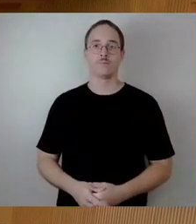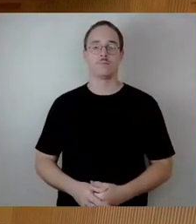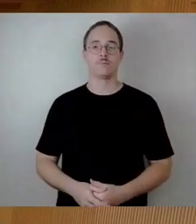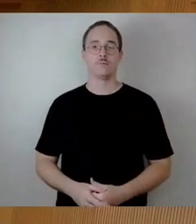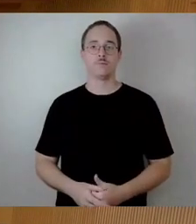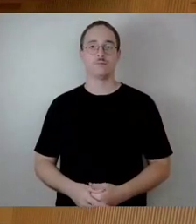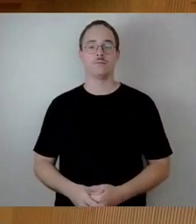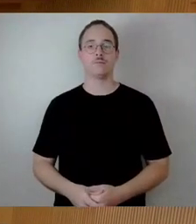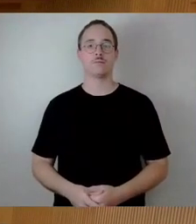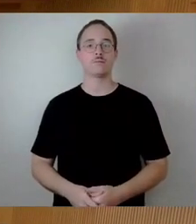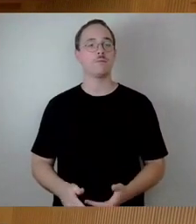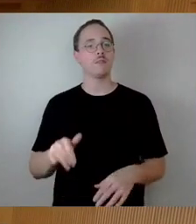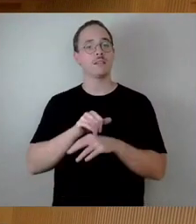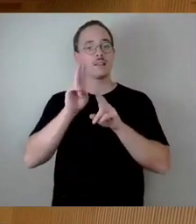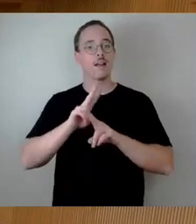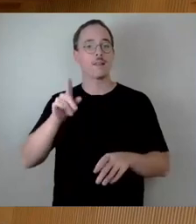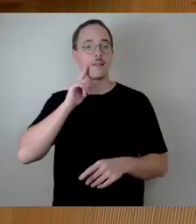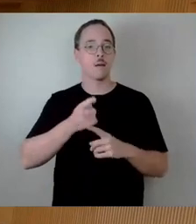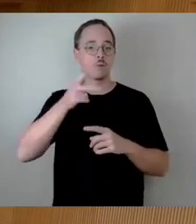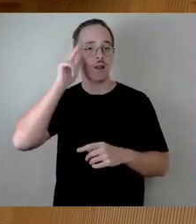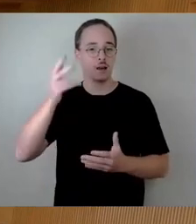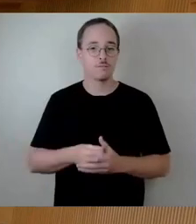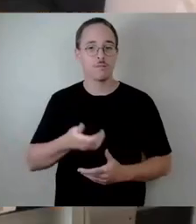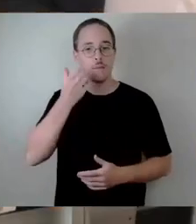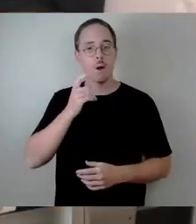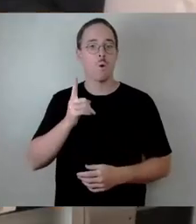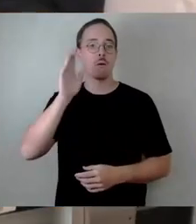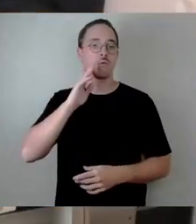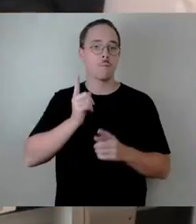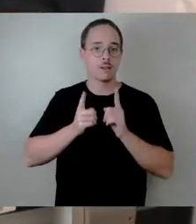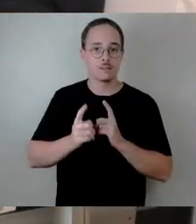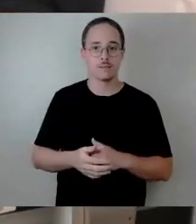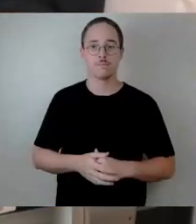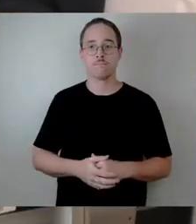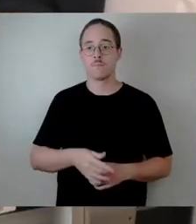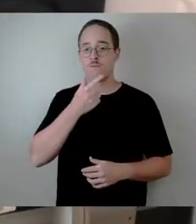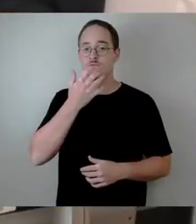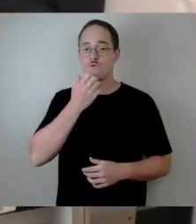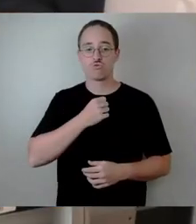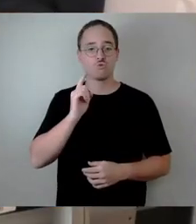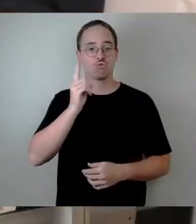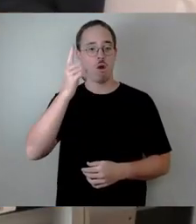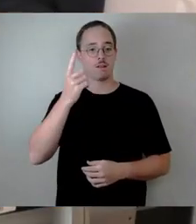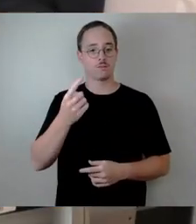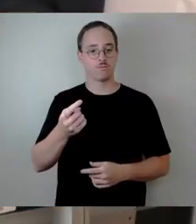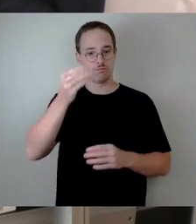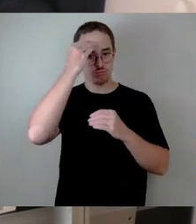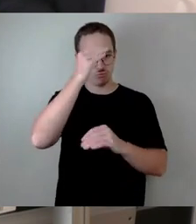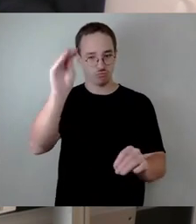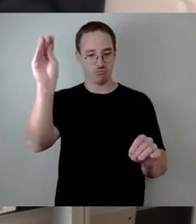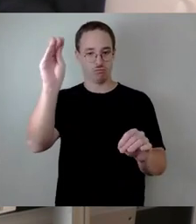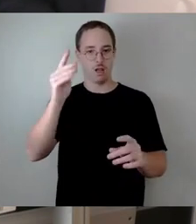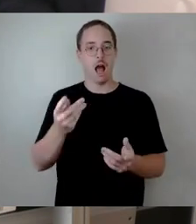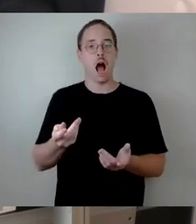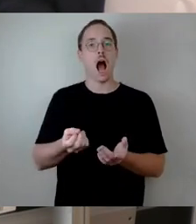Sehr geehrte Damen und Herren, sehr geehrter Herr Oberbürgermeister, ich möchte Sie zuerst über den aktuellen Zustand des Bauwerkes informieren.